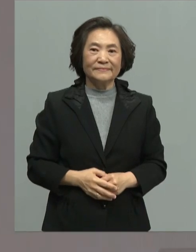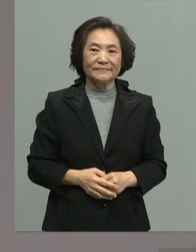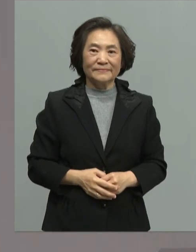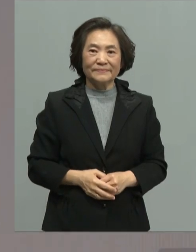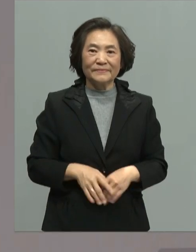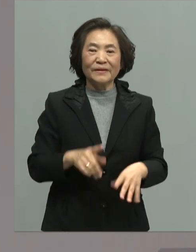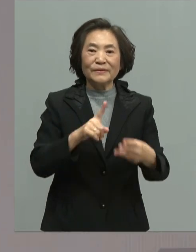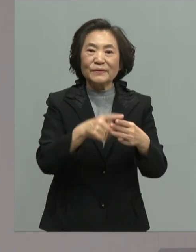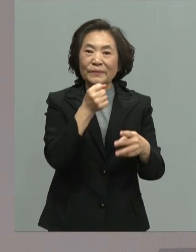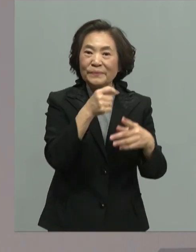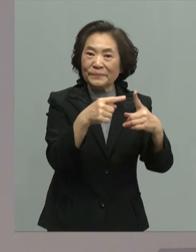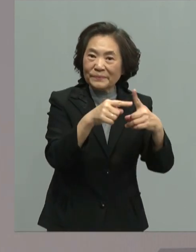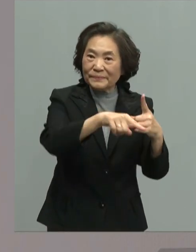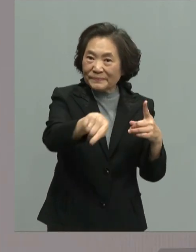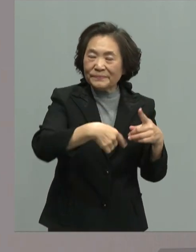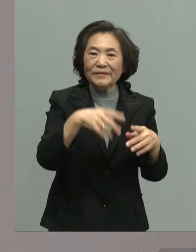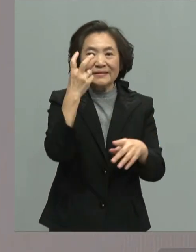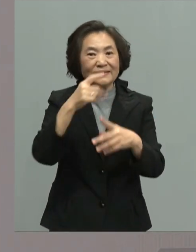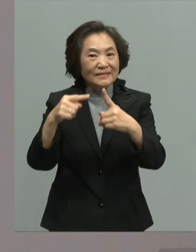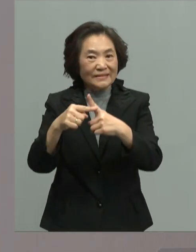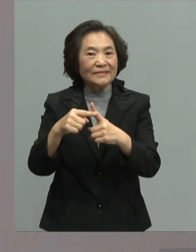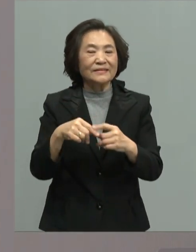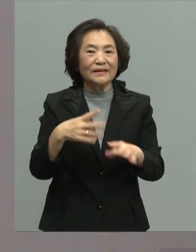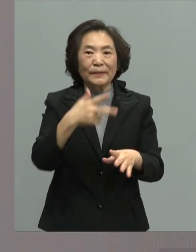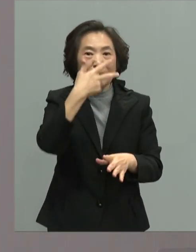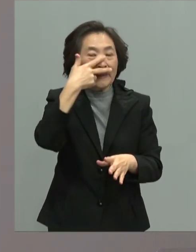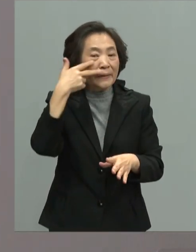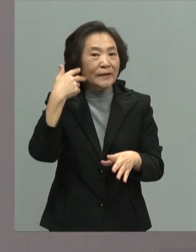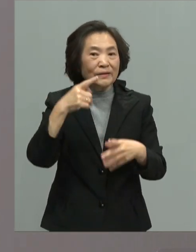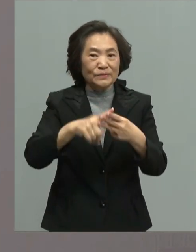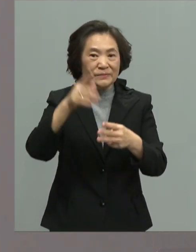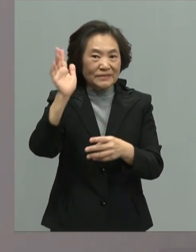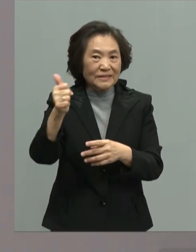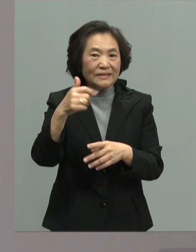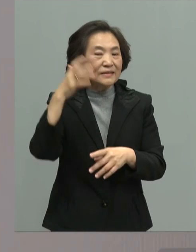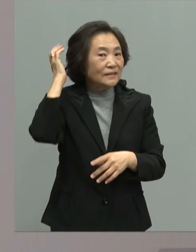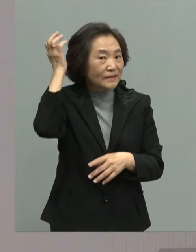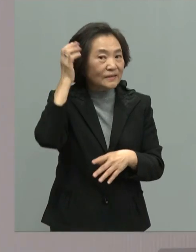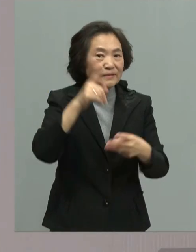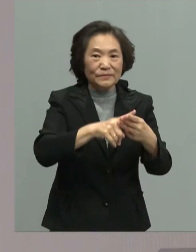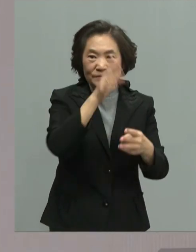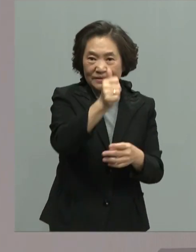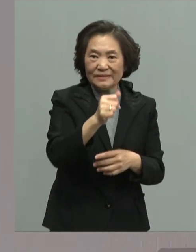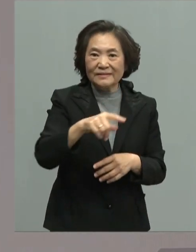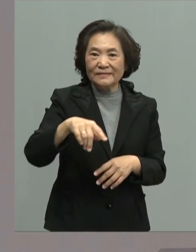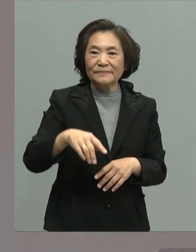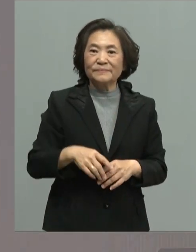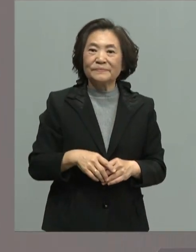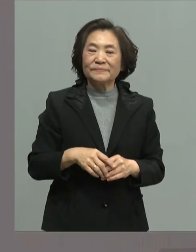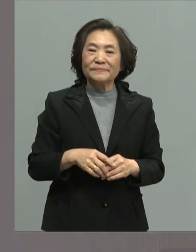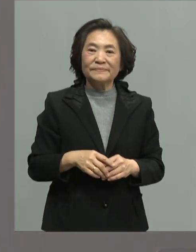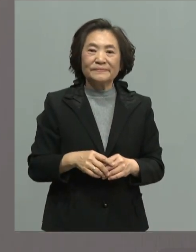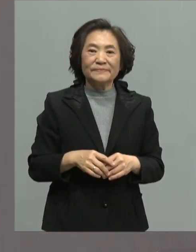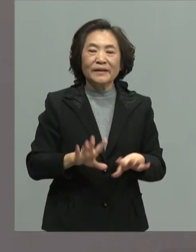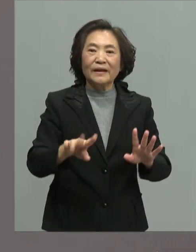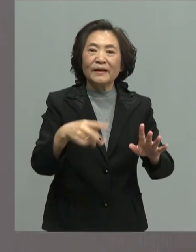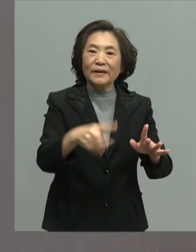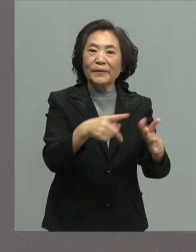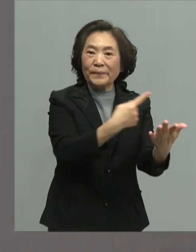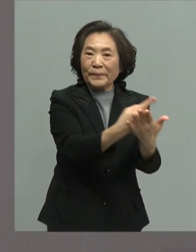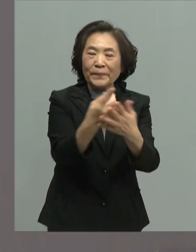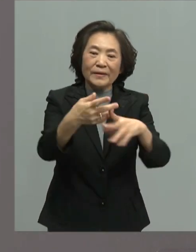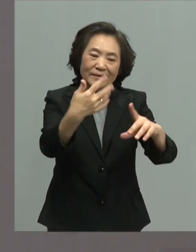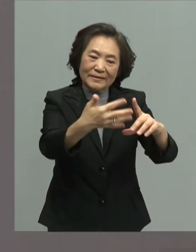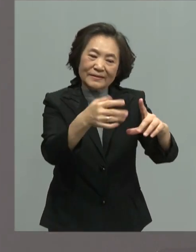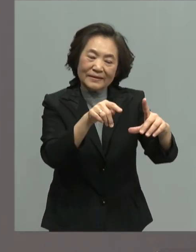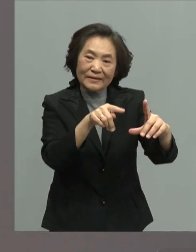主持人 監察人 赖清德主席 柯文哲主席各位电视机